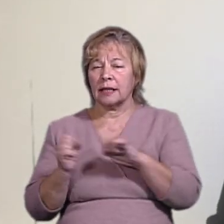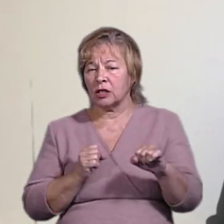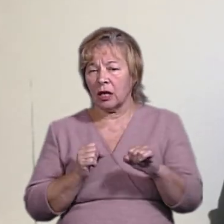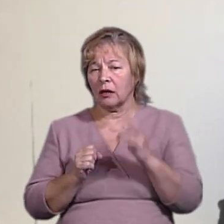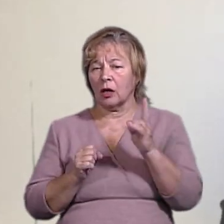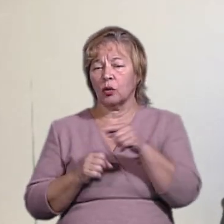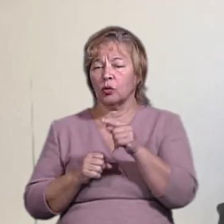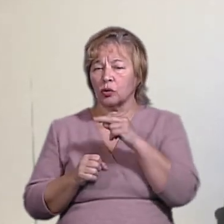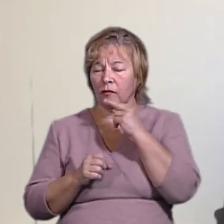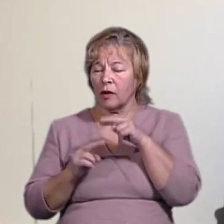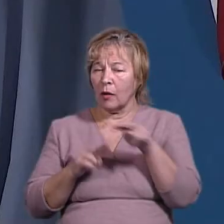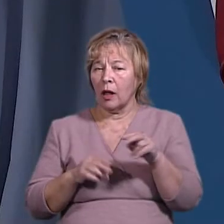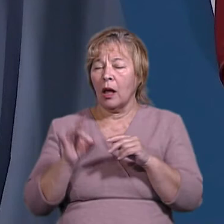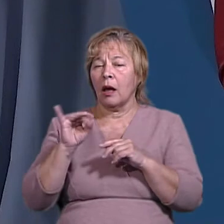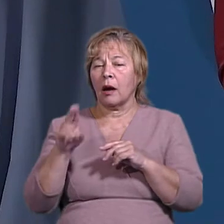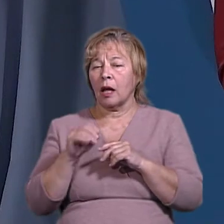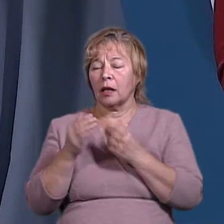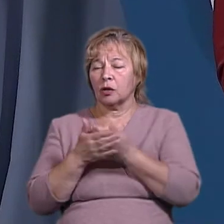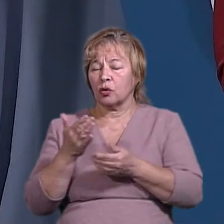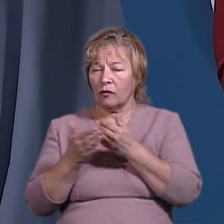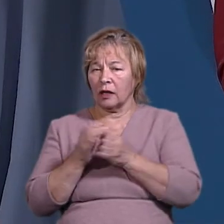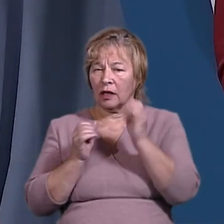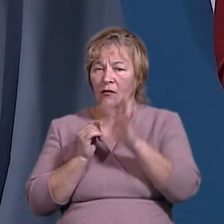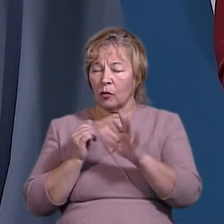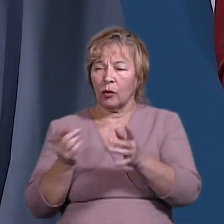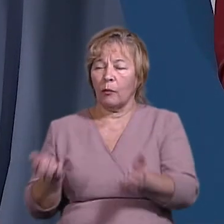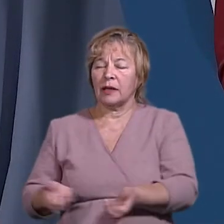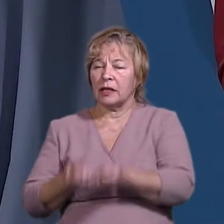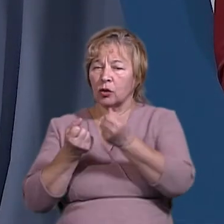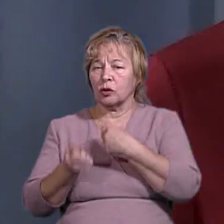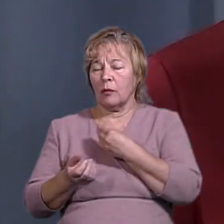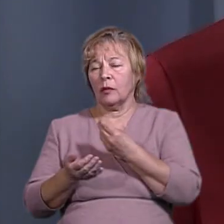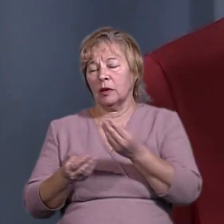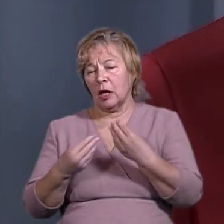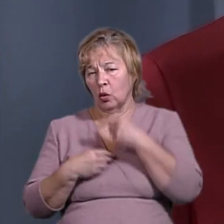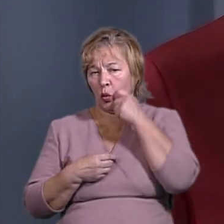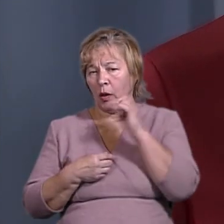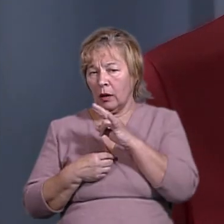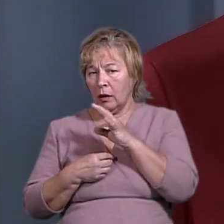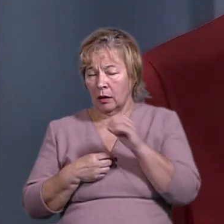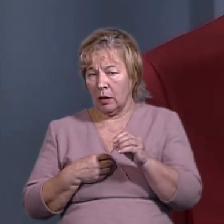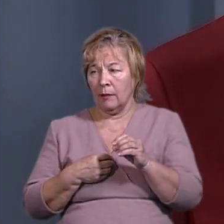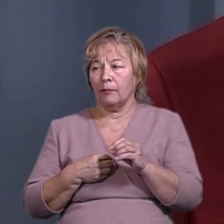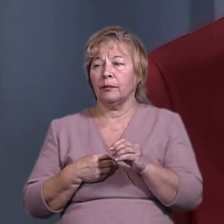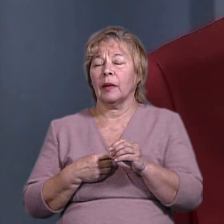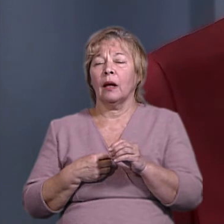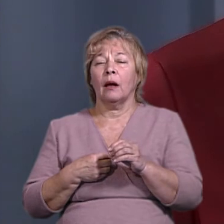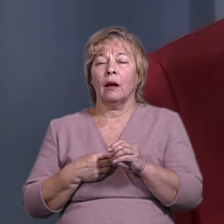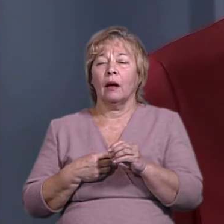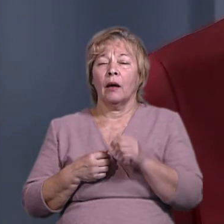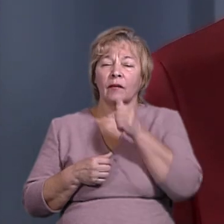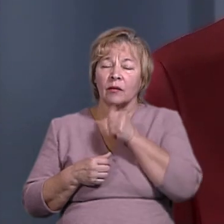на які потрібно зважати. І Рада Європи дає нам серйозну підтримку Україні, я маю на увазі, в експертному вимірі,